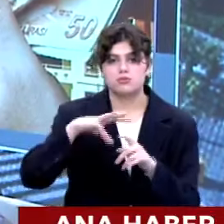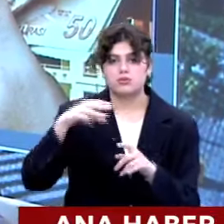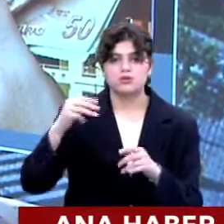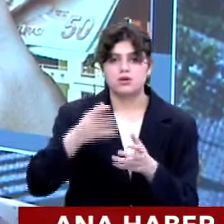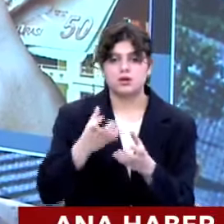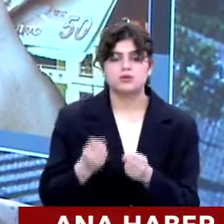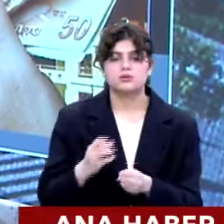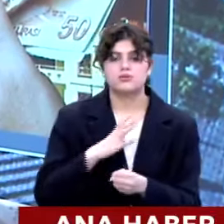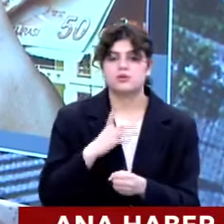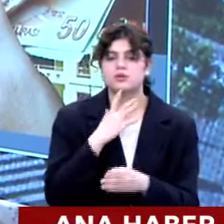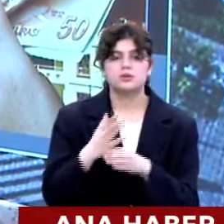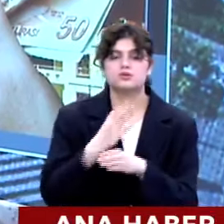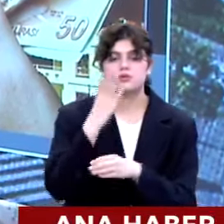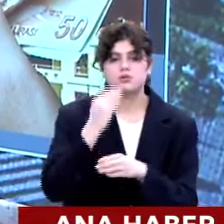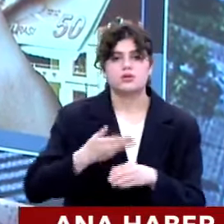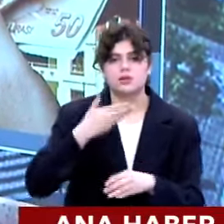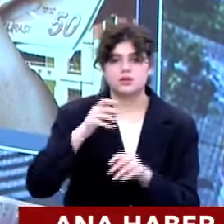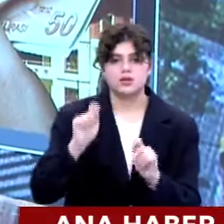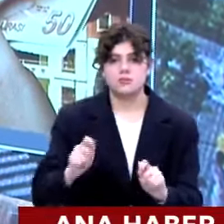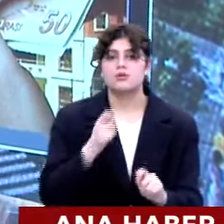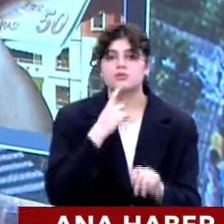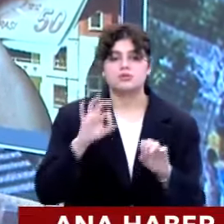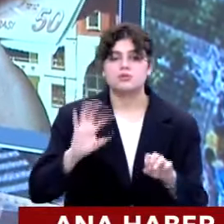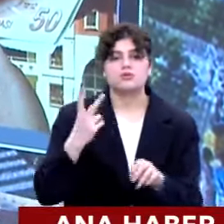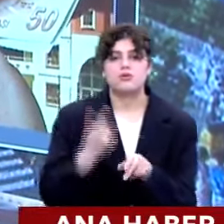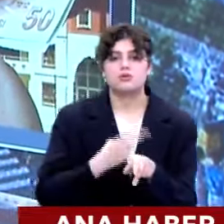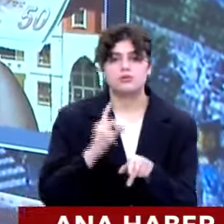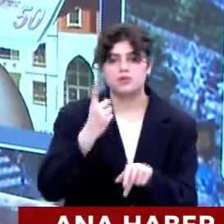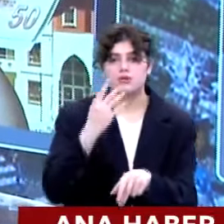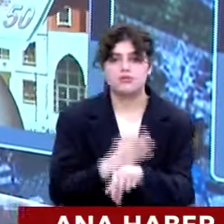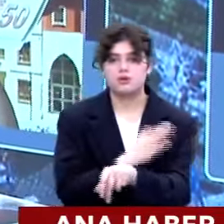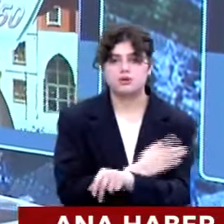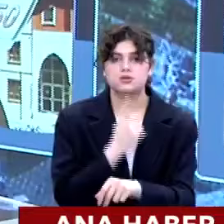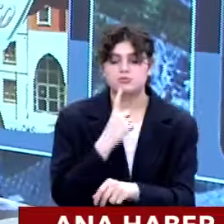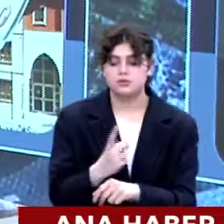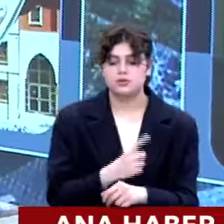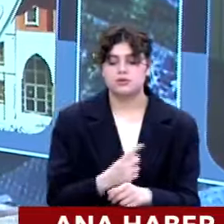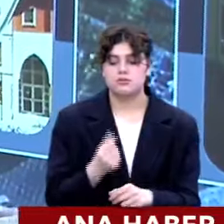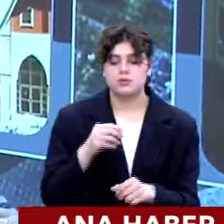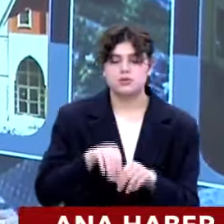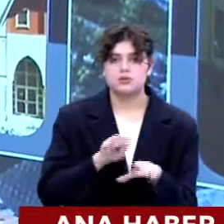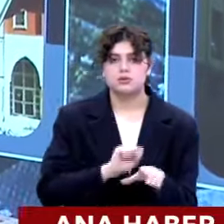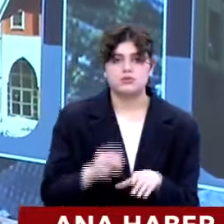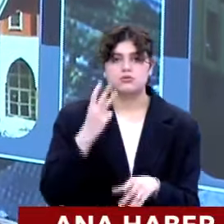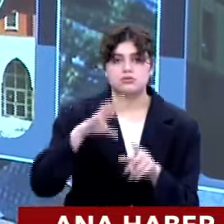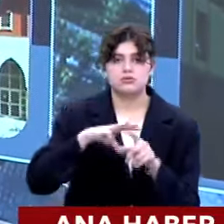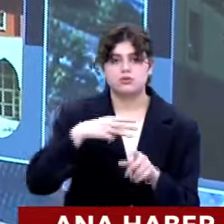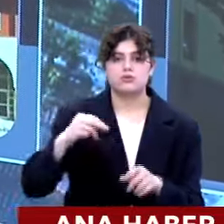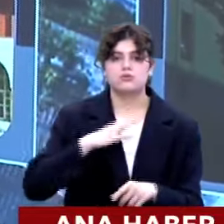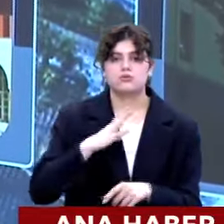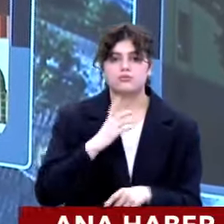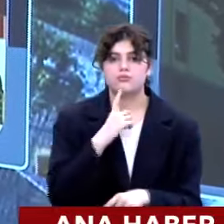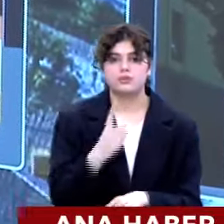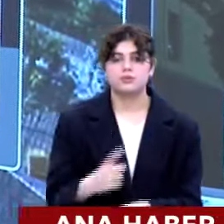liraya alınabiliyor. Nasıl olduğunu anlatayım size. Şimdi diyelim ki bir vatandaşın köşede birikmiş 3 milyon lirası var.